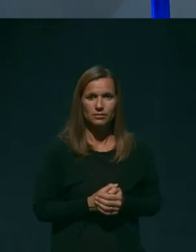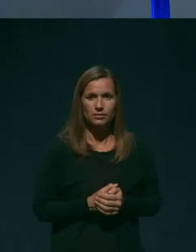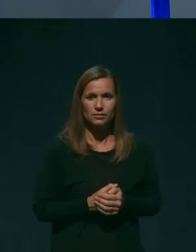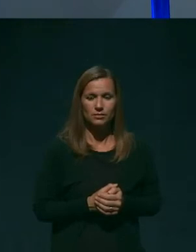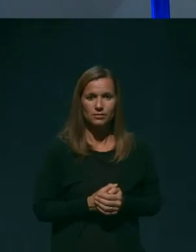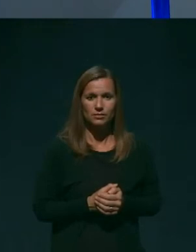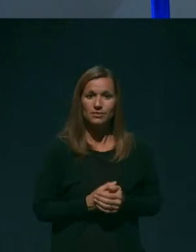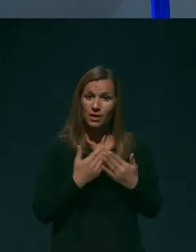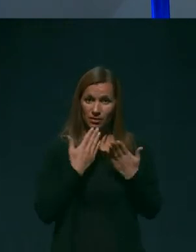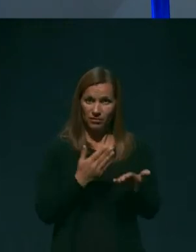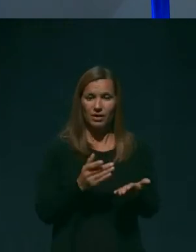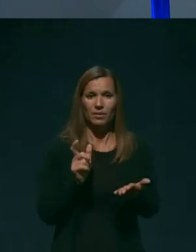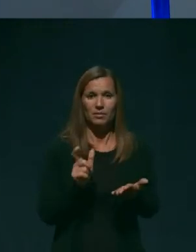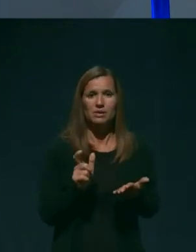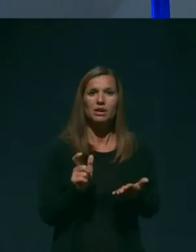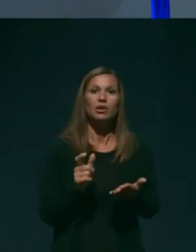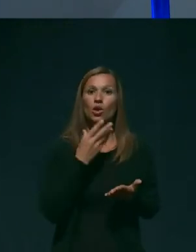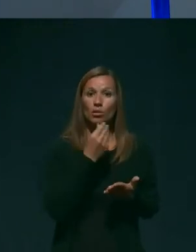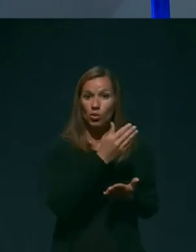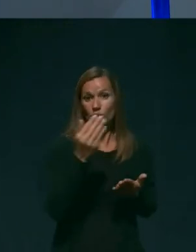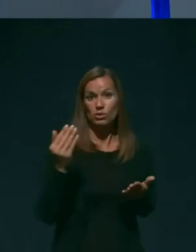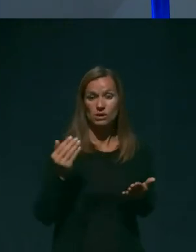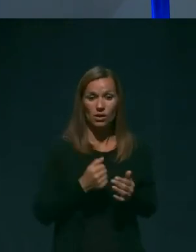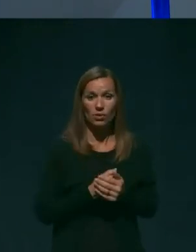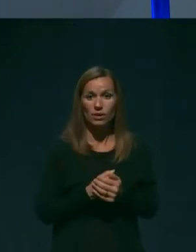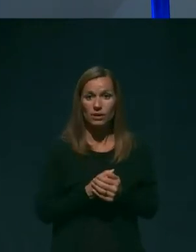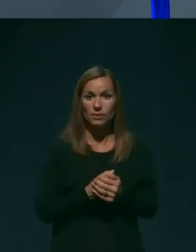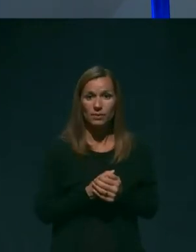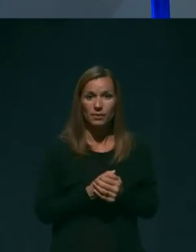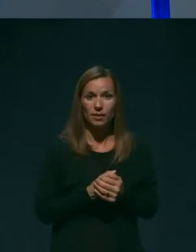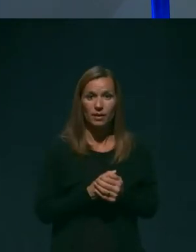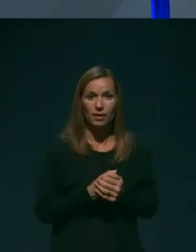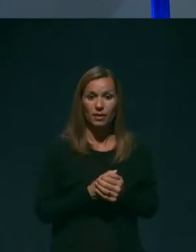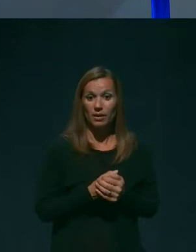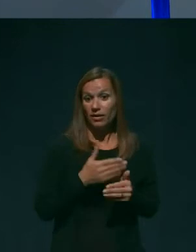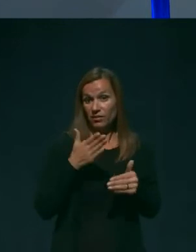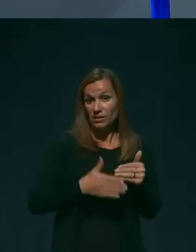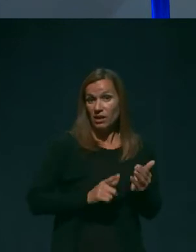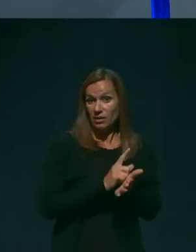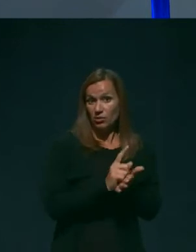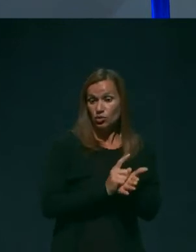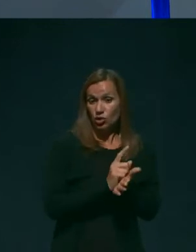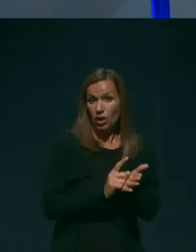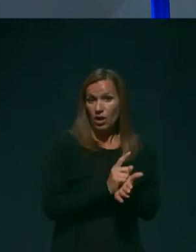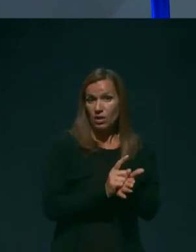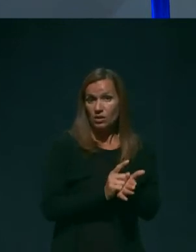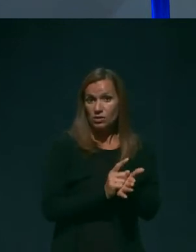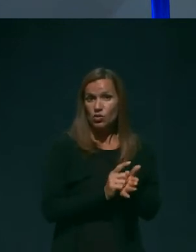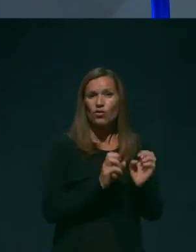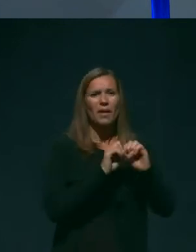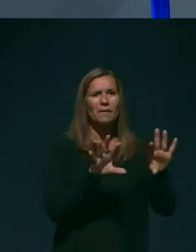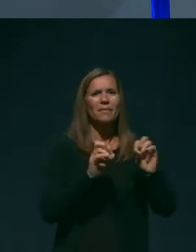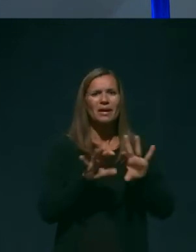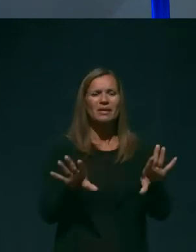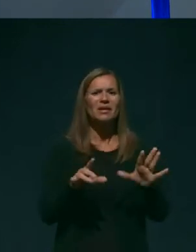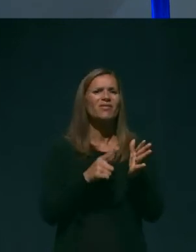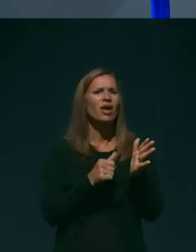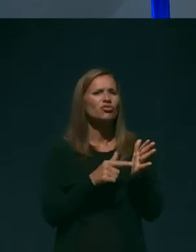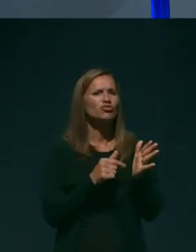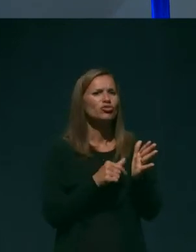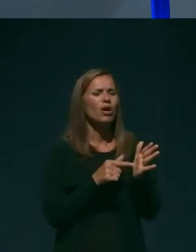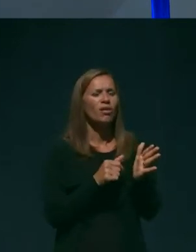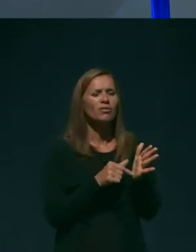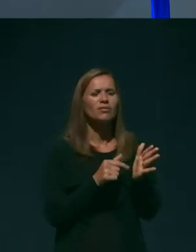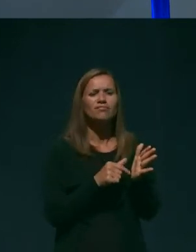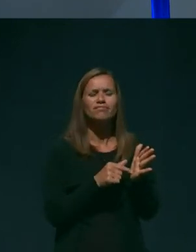Hvala za besedo in lepo pozdravljeni. V zadnjem času je bilo v medijih večkrat omenjeno, da